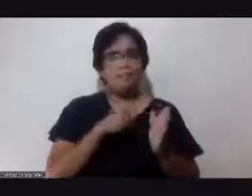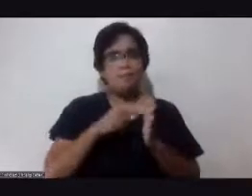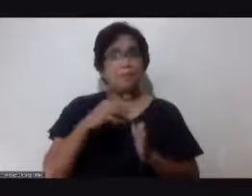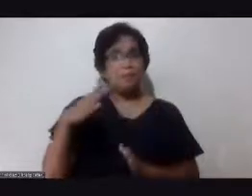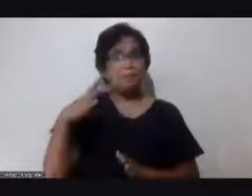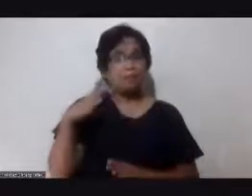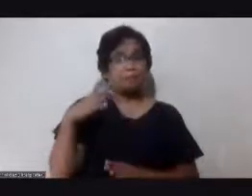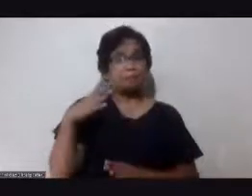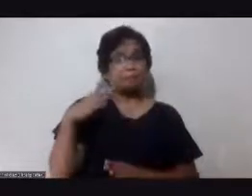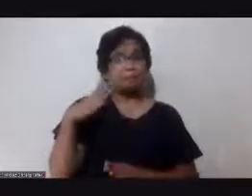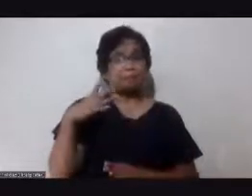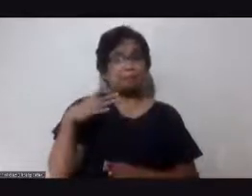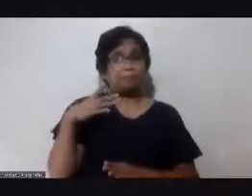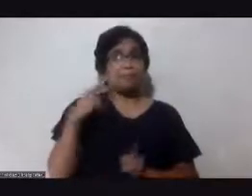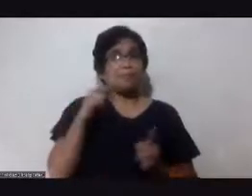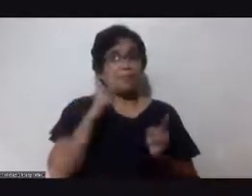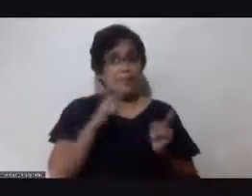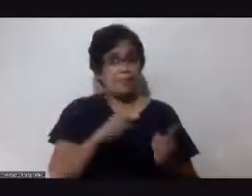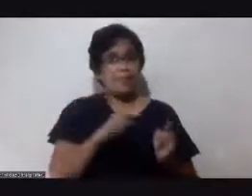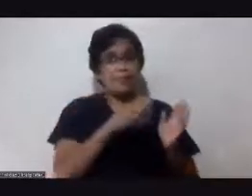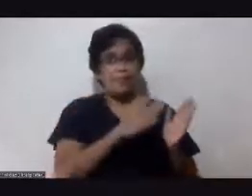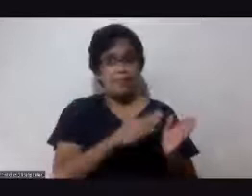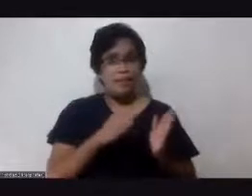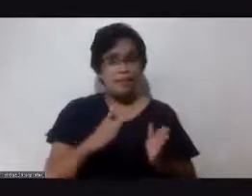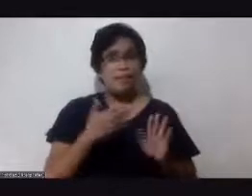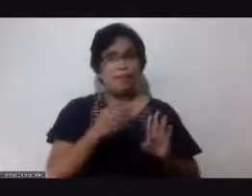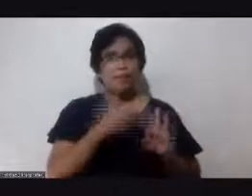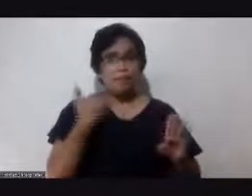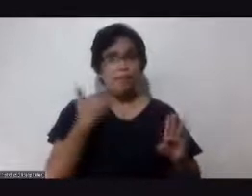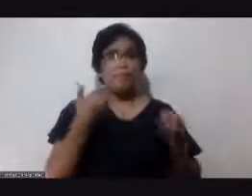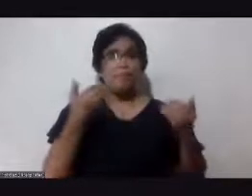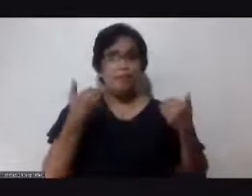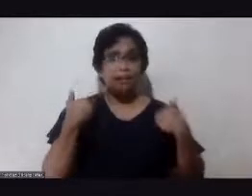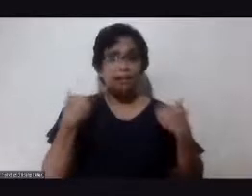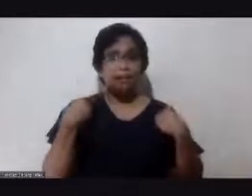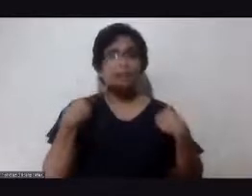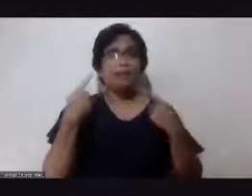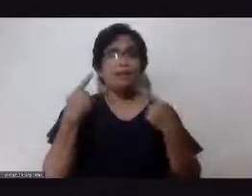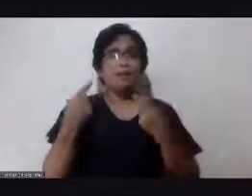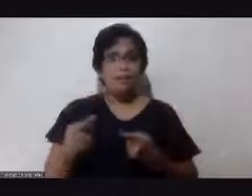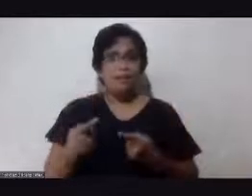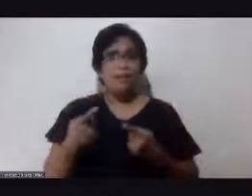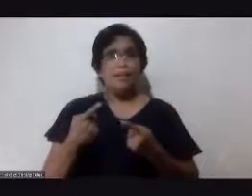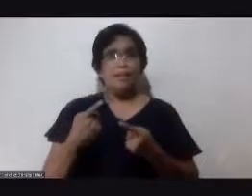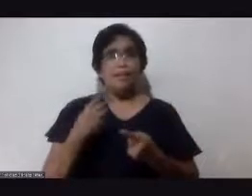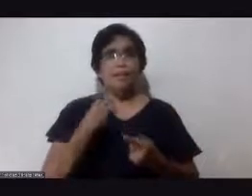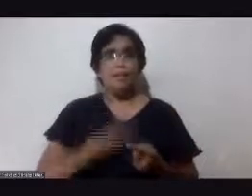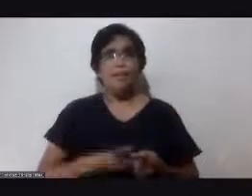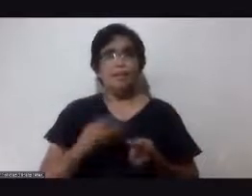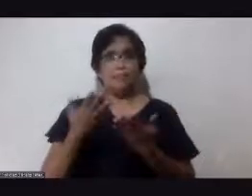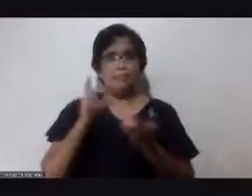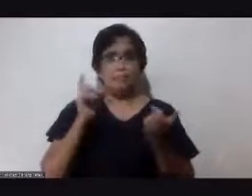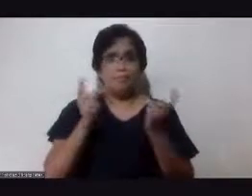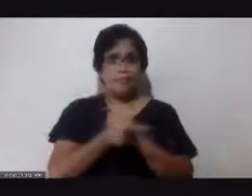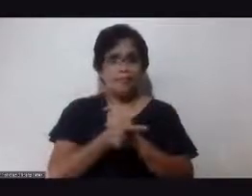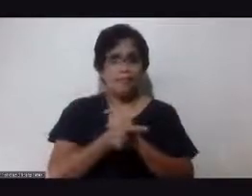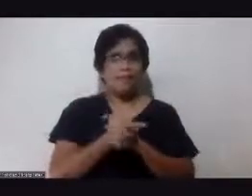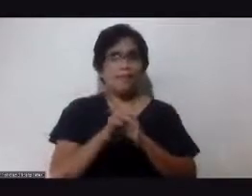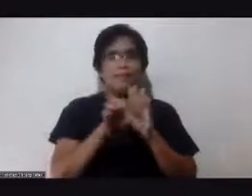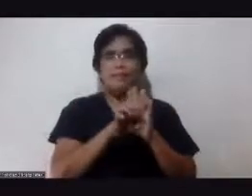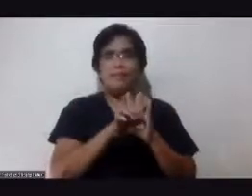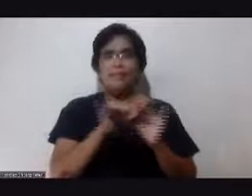natin yung consequence bago tayo magkakaroon ng hangarin na magbago saka natin katulad yung sharing ng